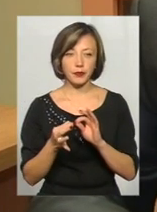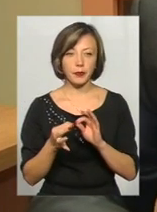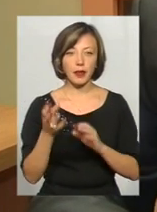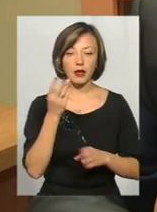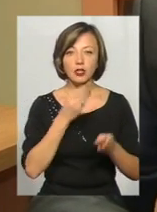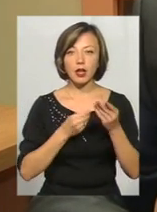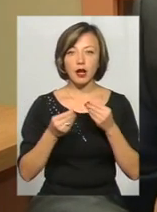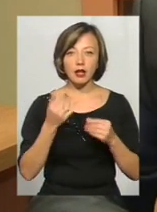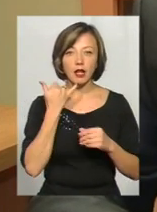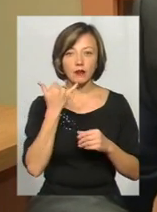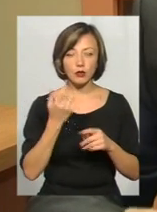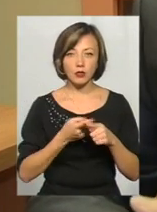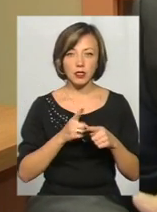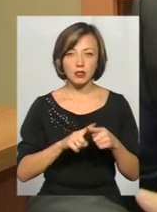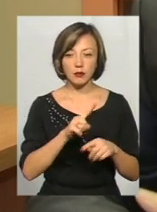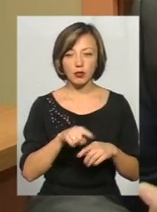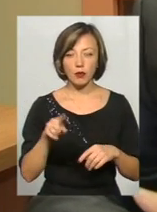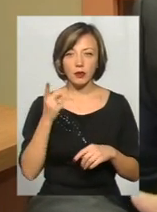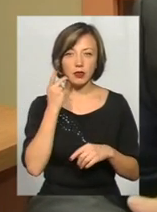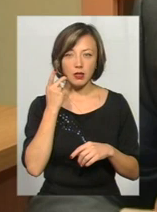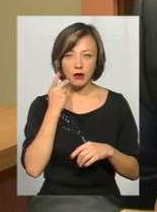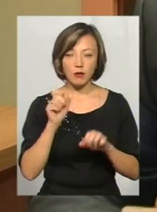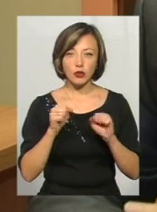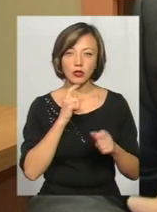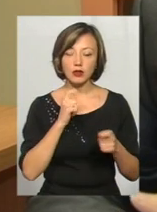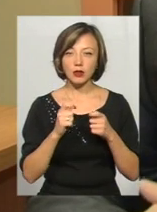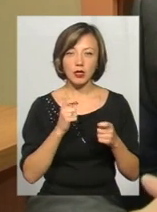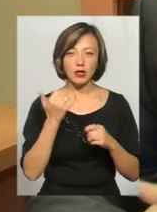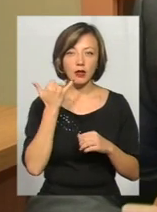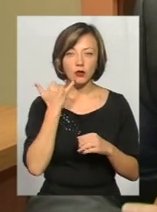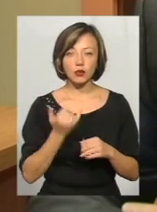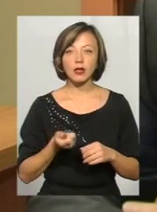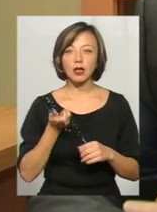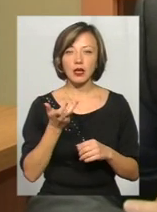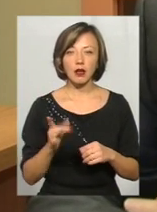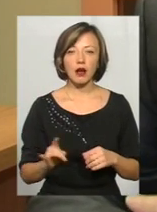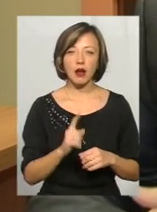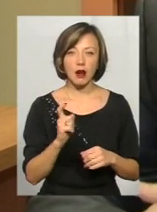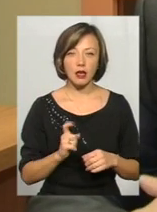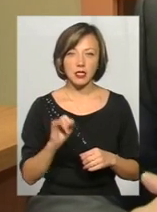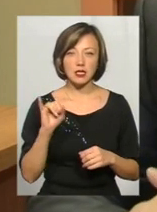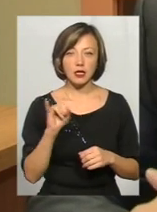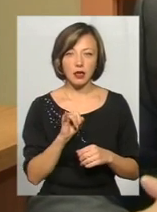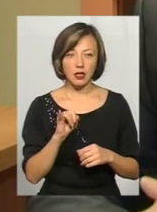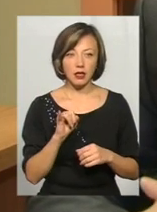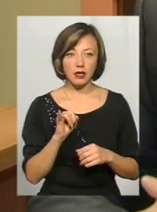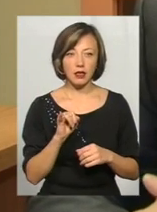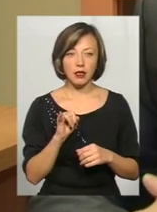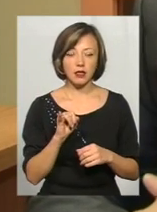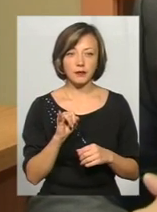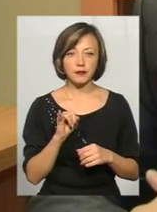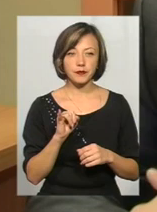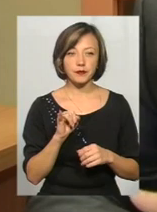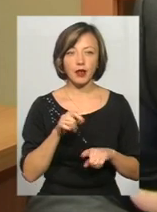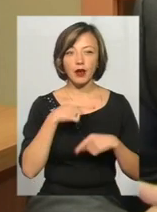Шахраї телефонують за цим номером, і, як правило, що може насторожити, телефонують кілька разів, і по невеликий час розмови,